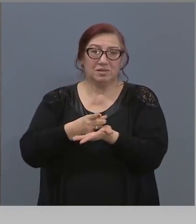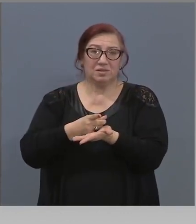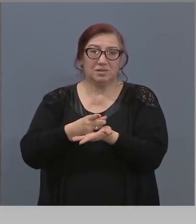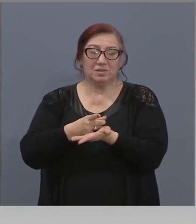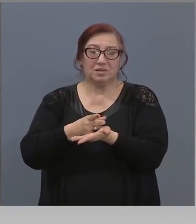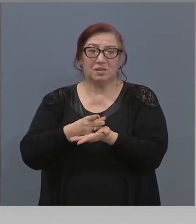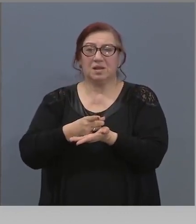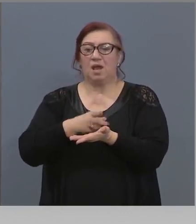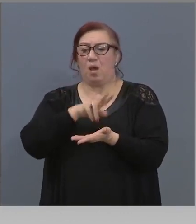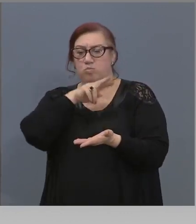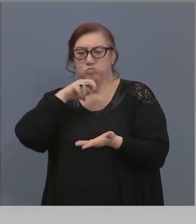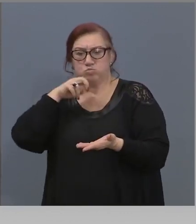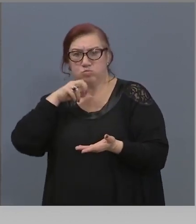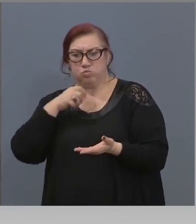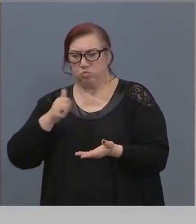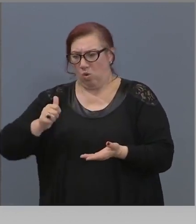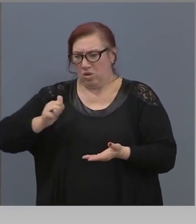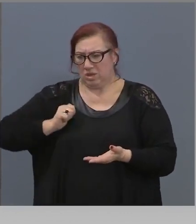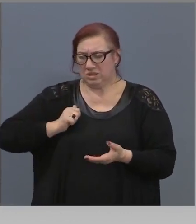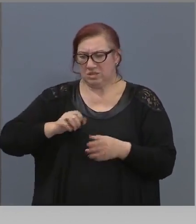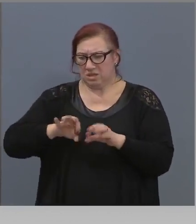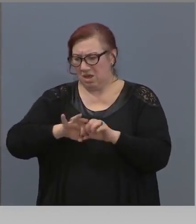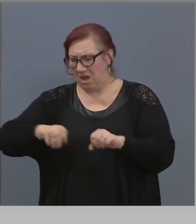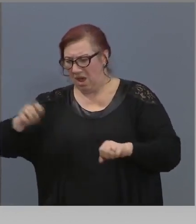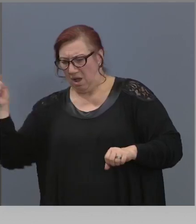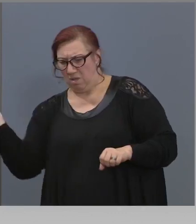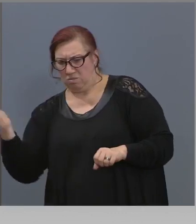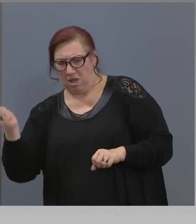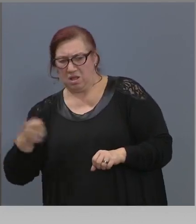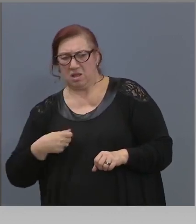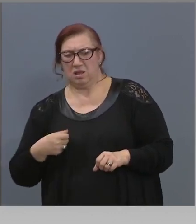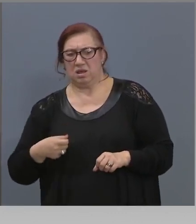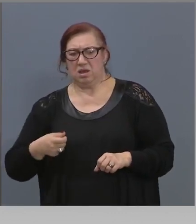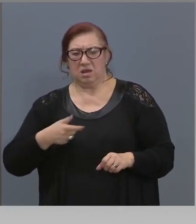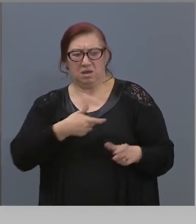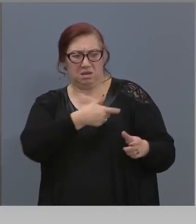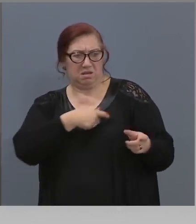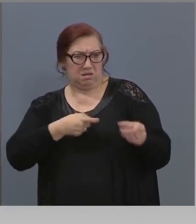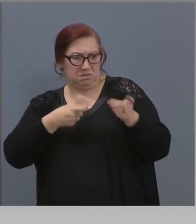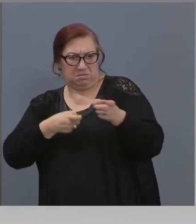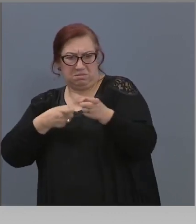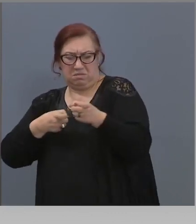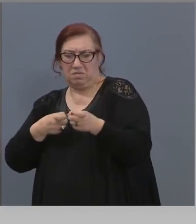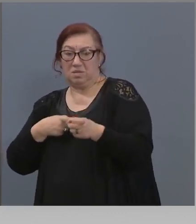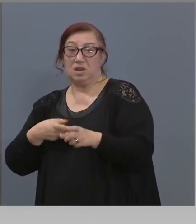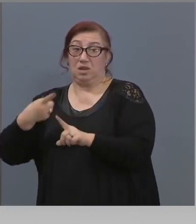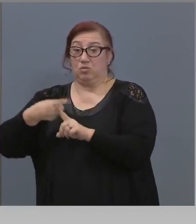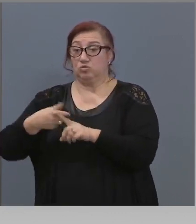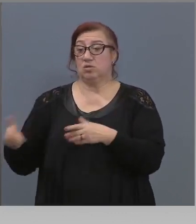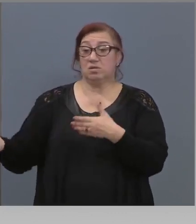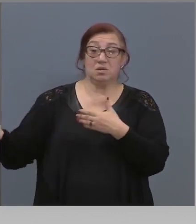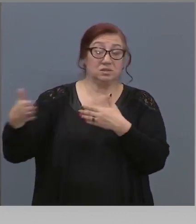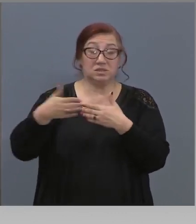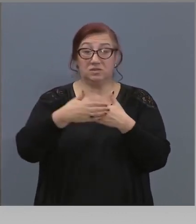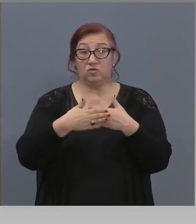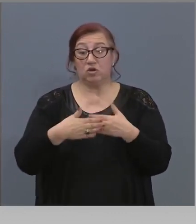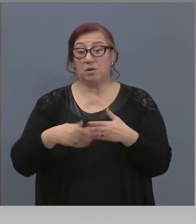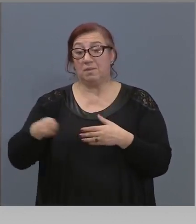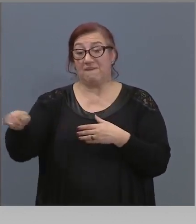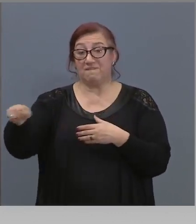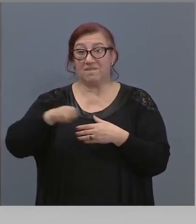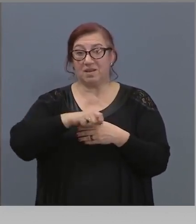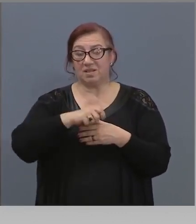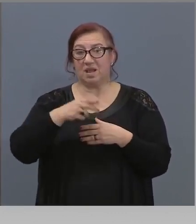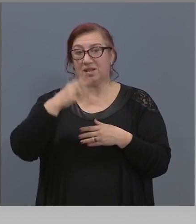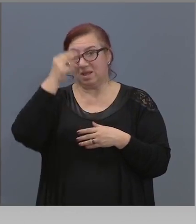милиция и палки и бой да изгоня хората от църквите и не затворя вратите. Това им го кажа